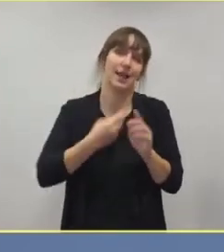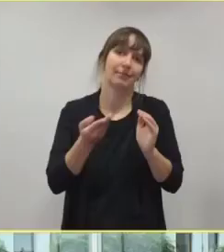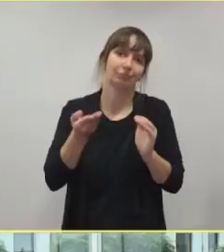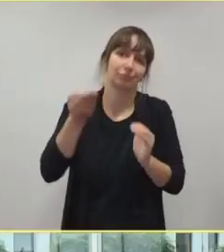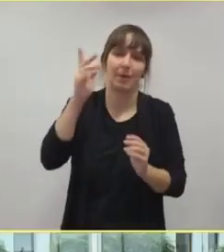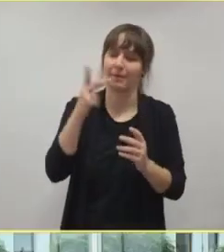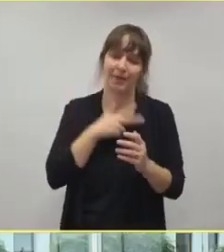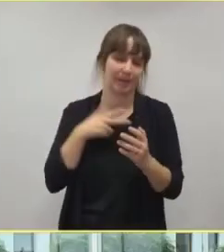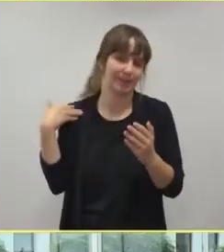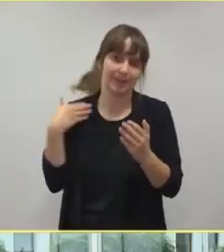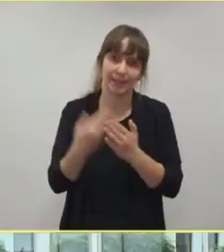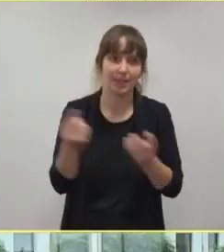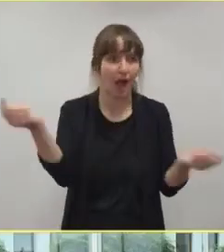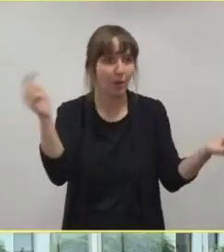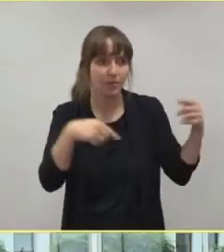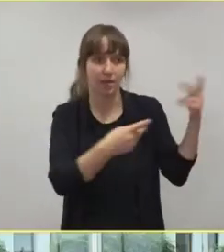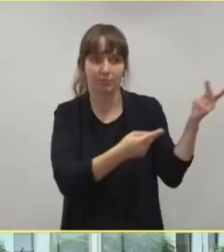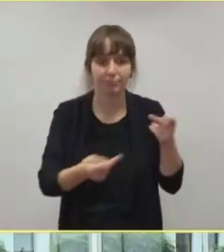relevanten Zahl.